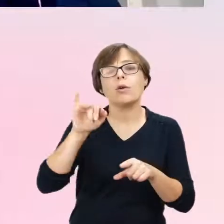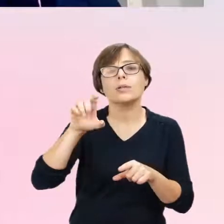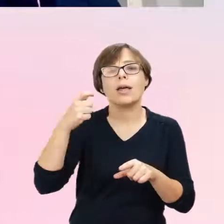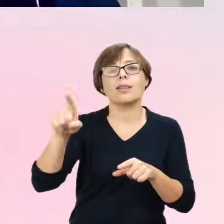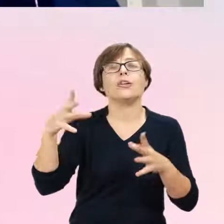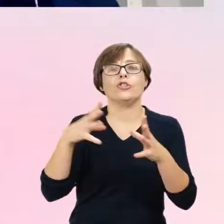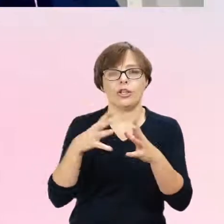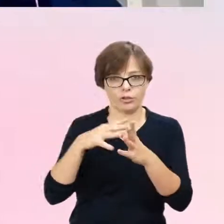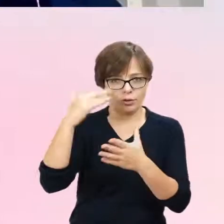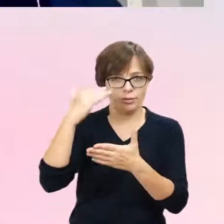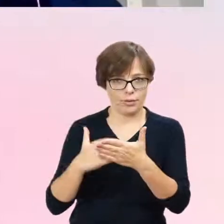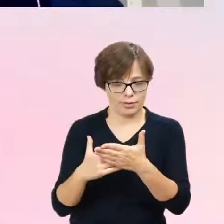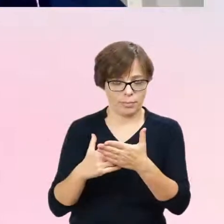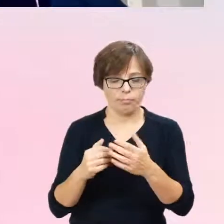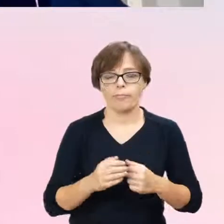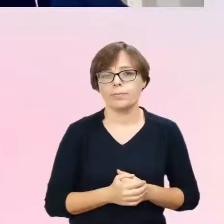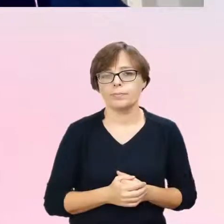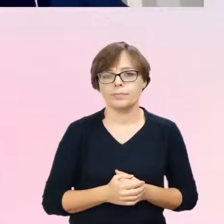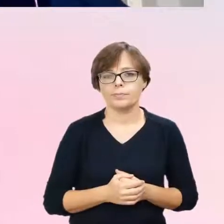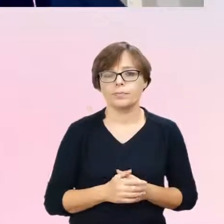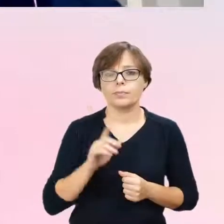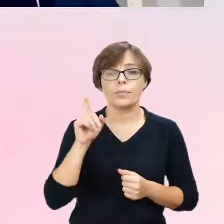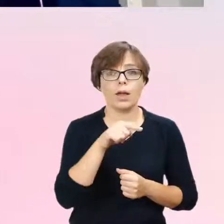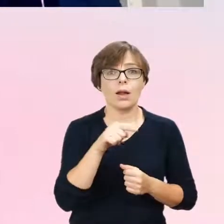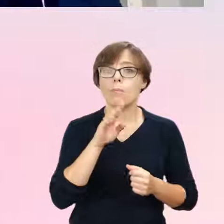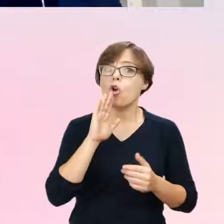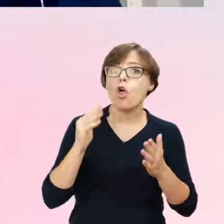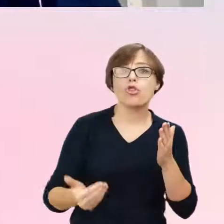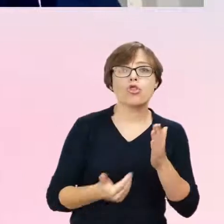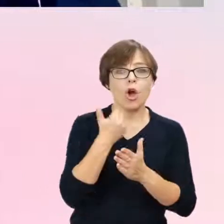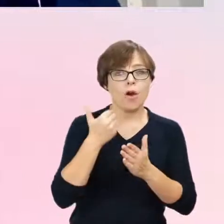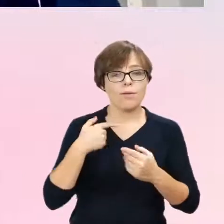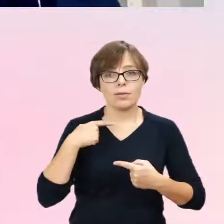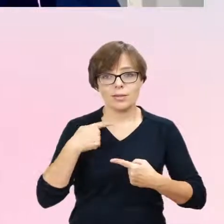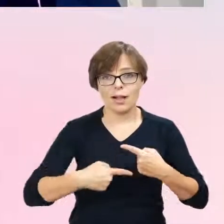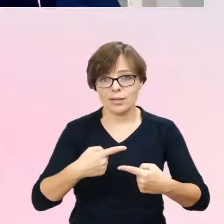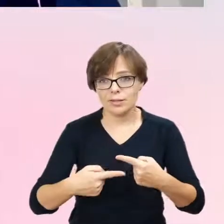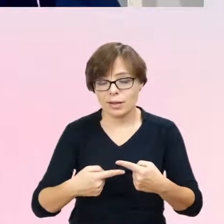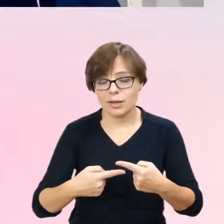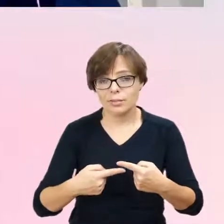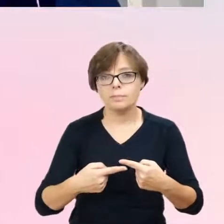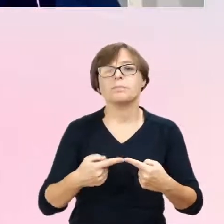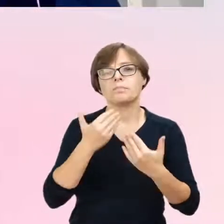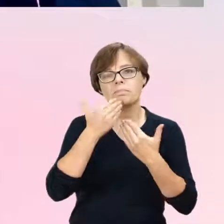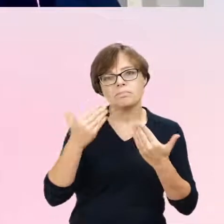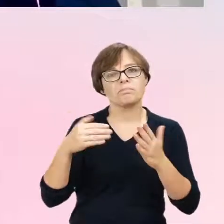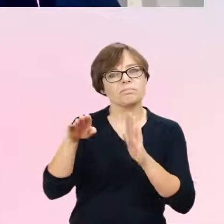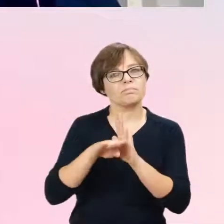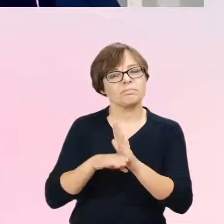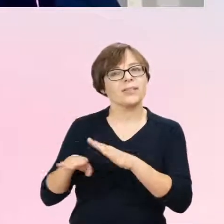ta nowa tradycja wykształciła się właśnie przez standardy